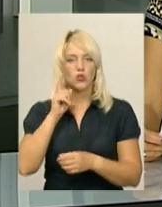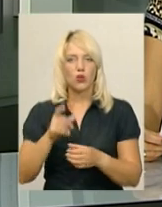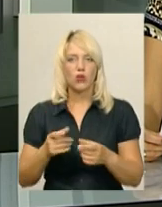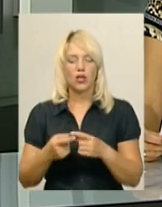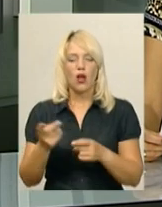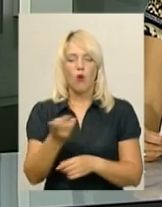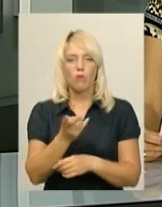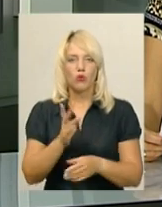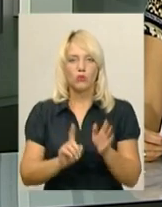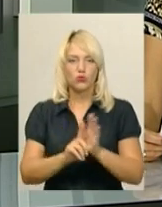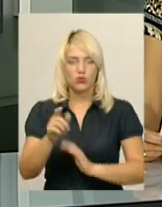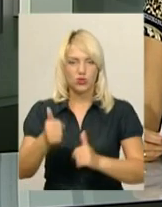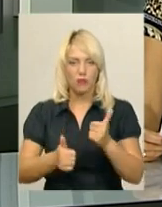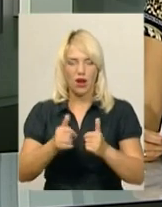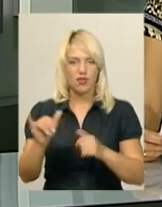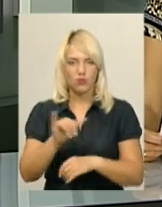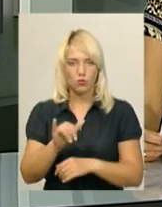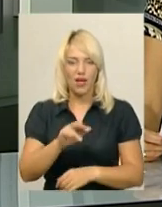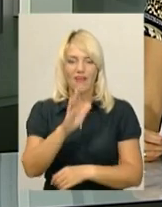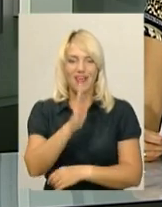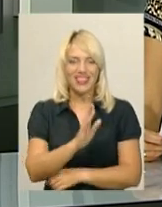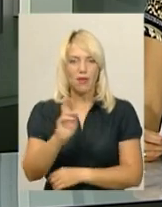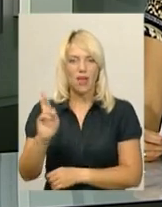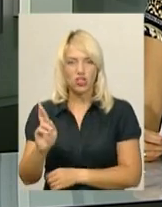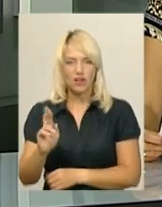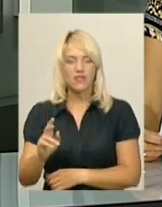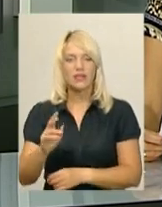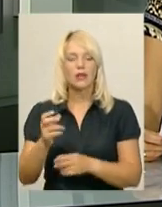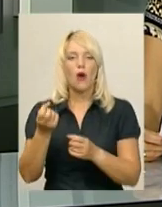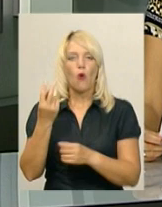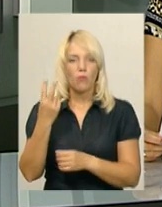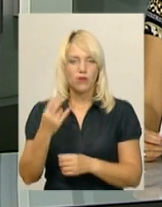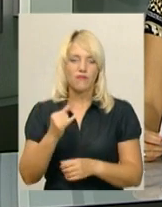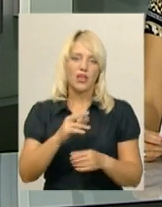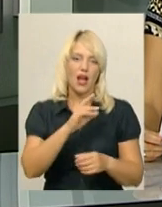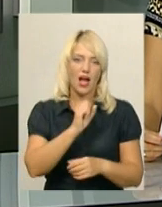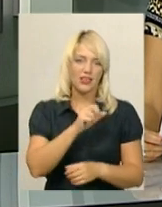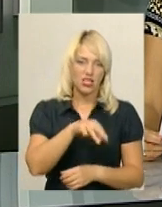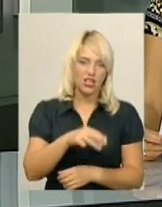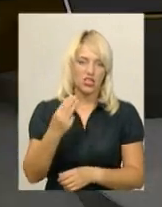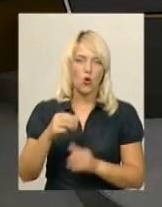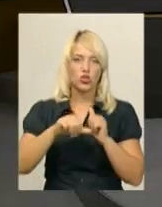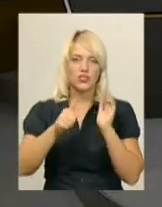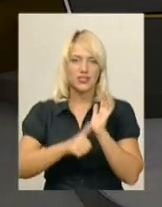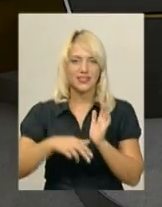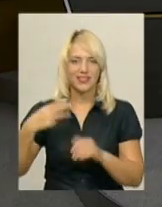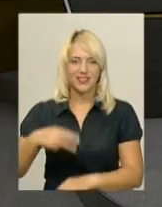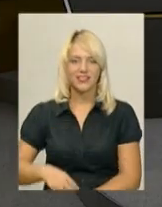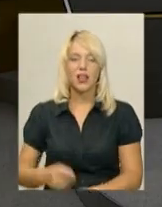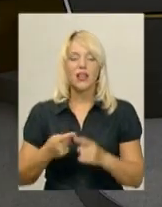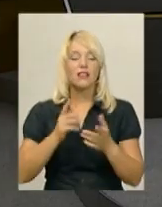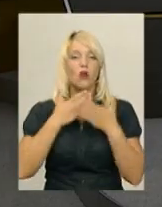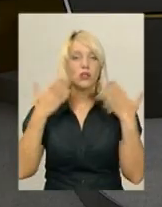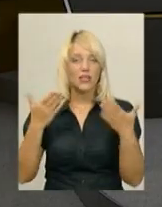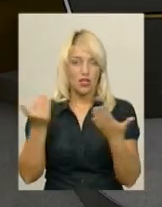Обоє розпочнуть змагання в суботу. Вадим Яржемський – о півні, Тетяна Щавінська – о 16.30. Це